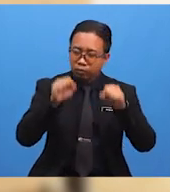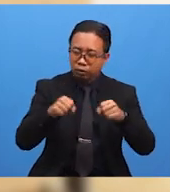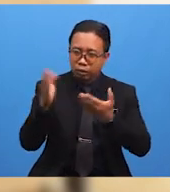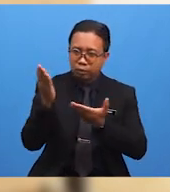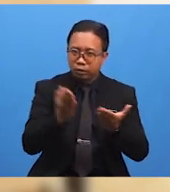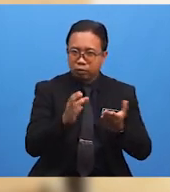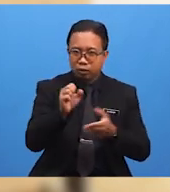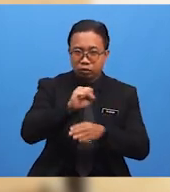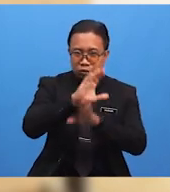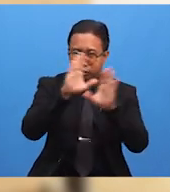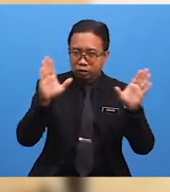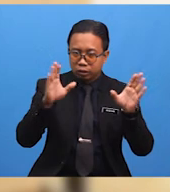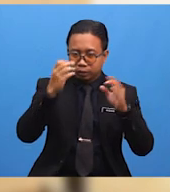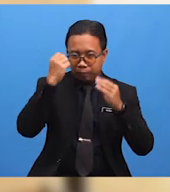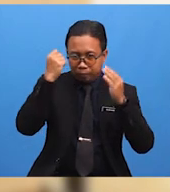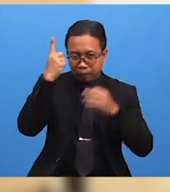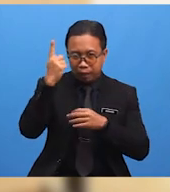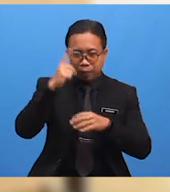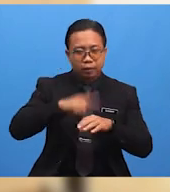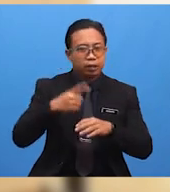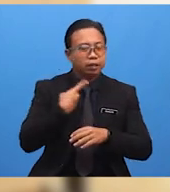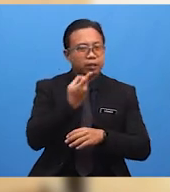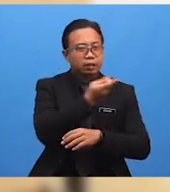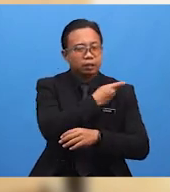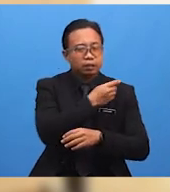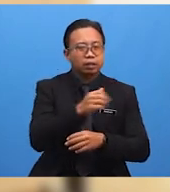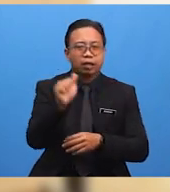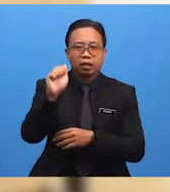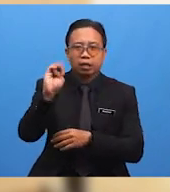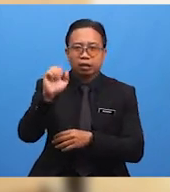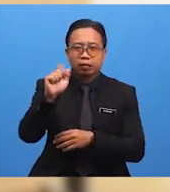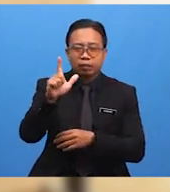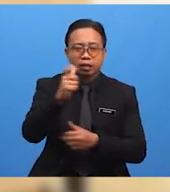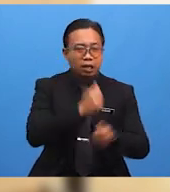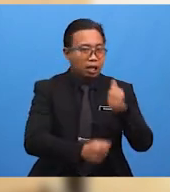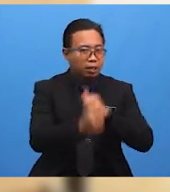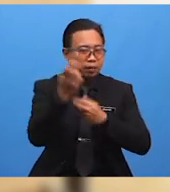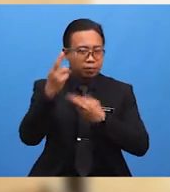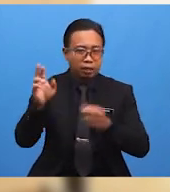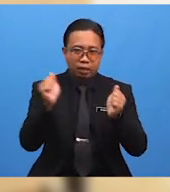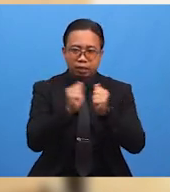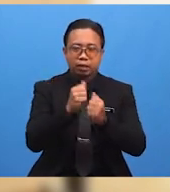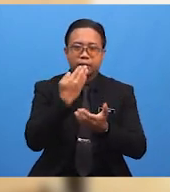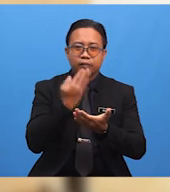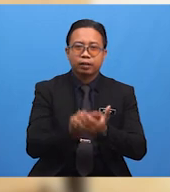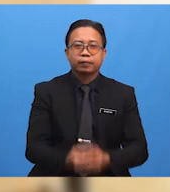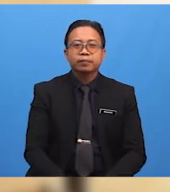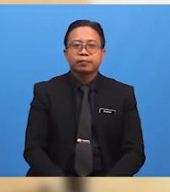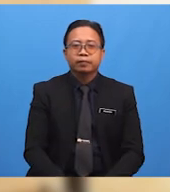Membawa Sinar Kefahaman Untuk Kita Saling Mengamalkan Adab Rehlah Dengan Baik